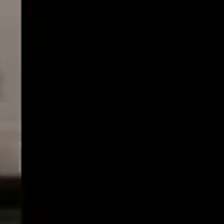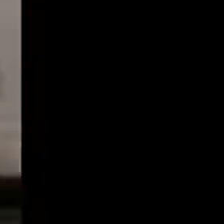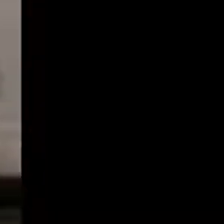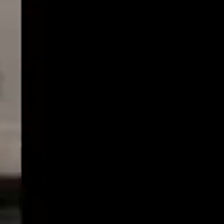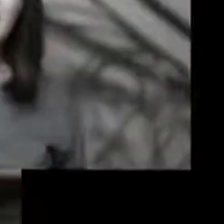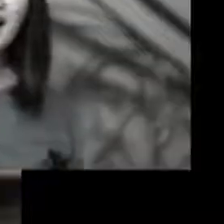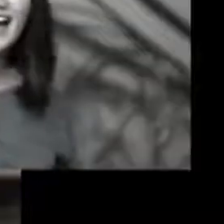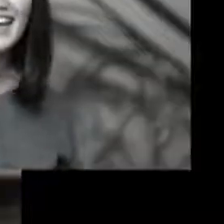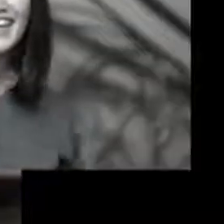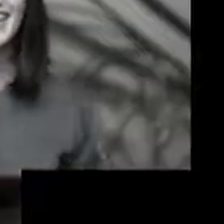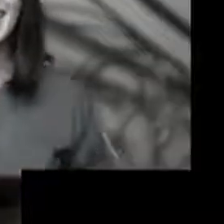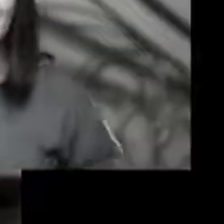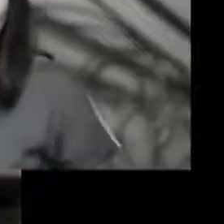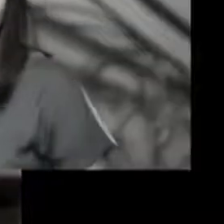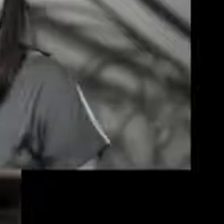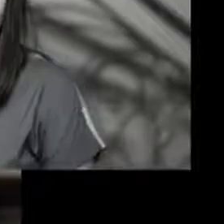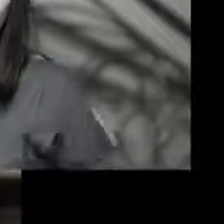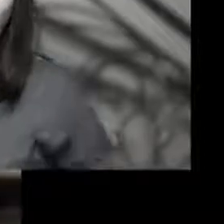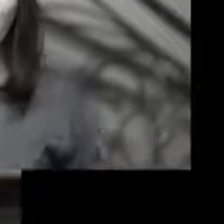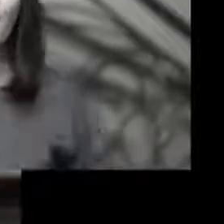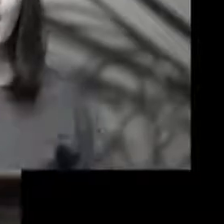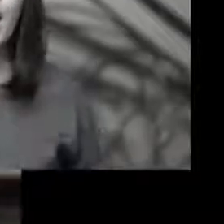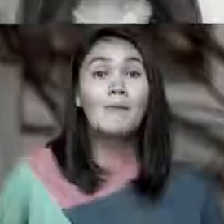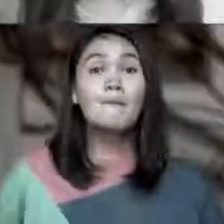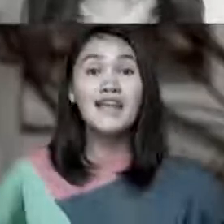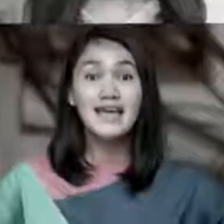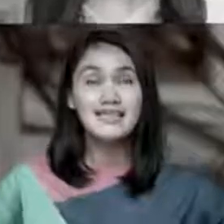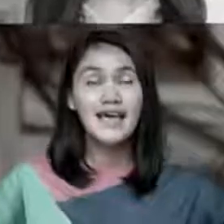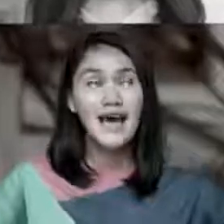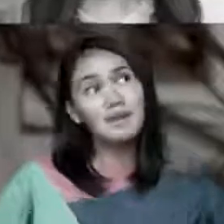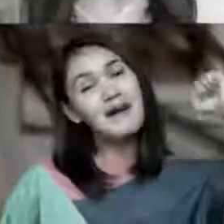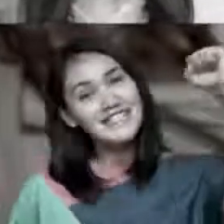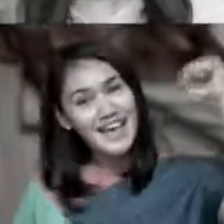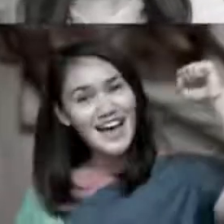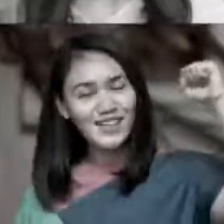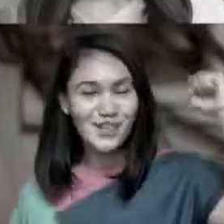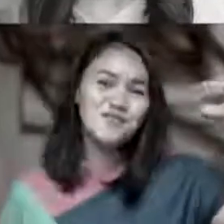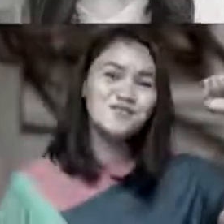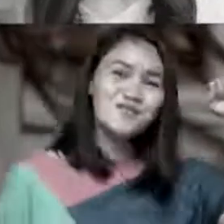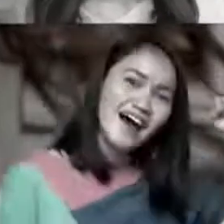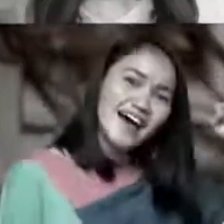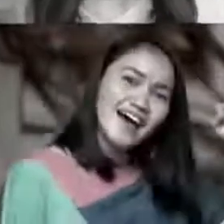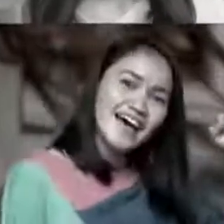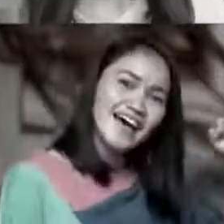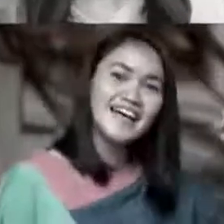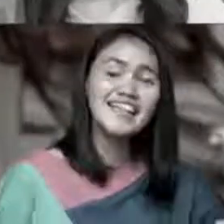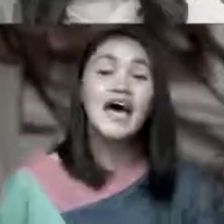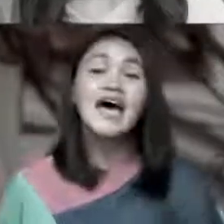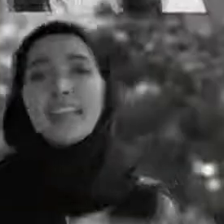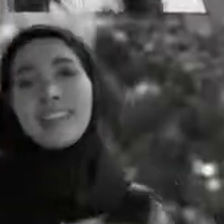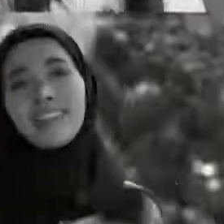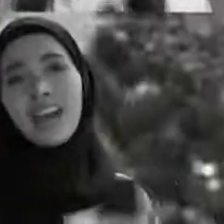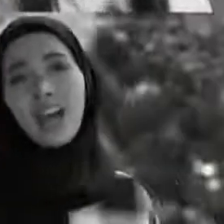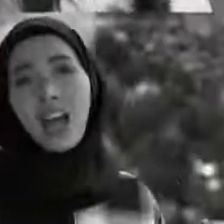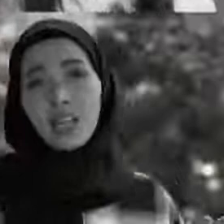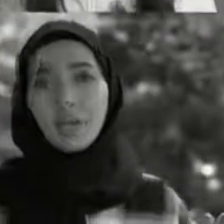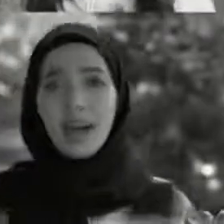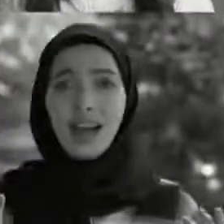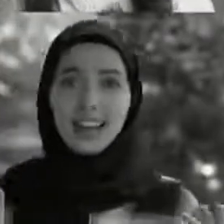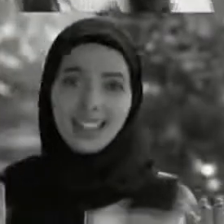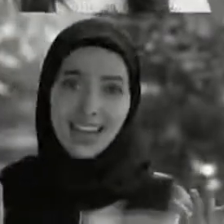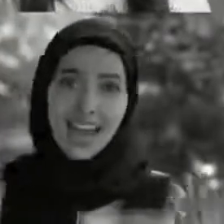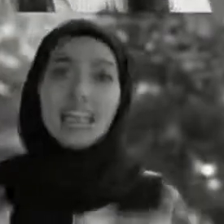raih bahagia dengan iman amatimu Badan sehat bangsa kuat Kita